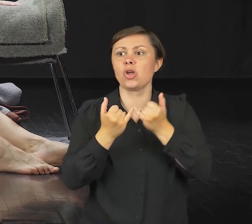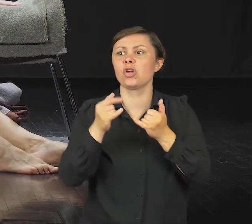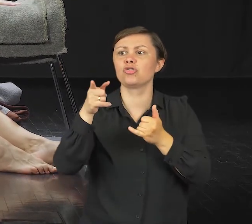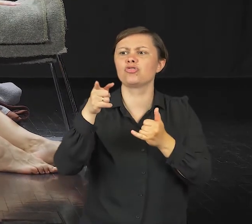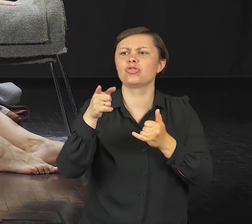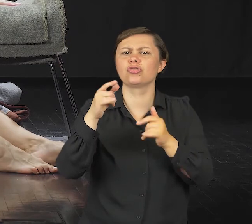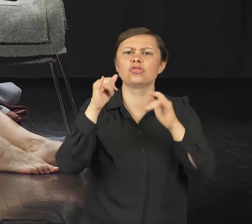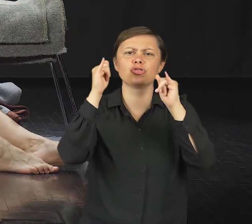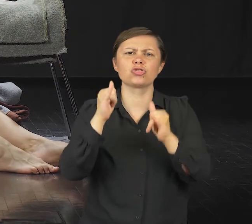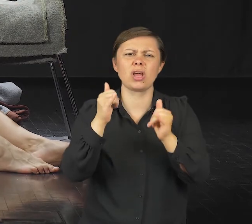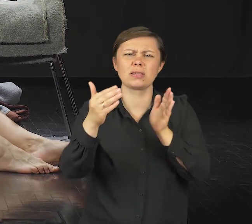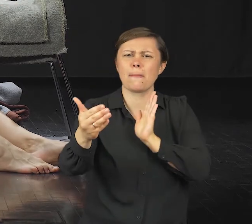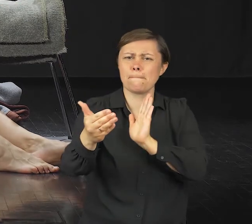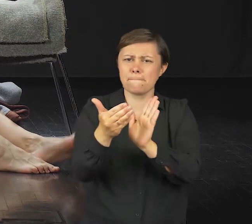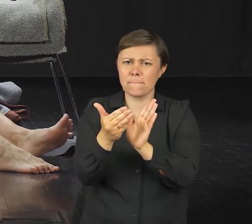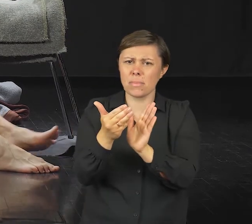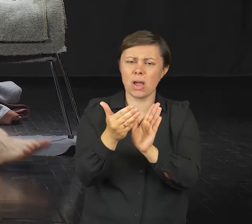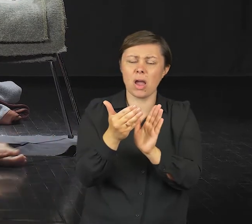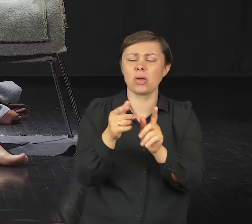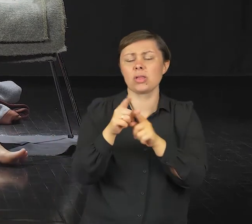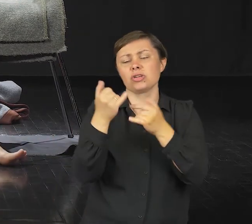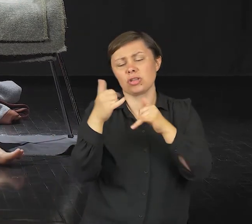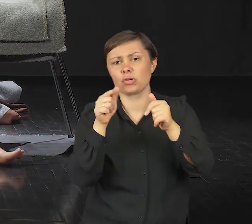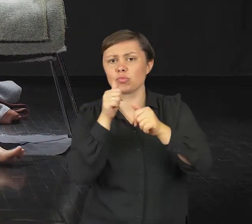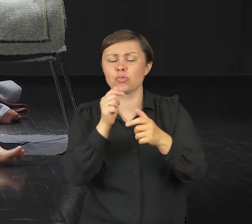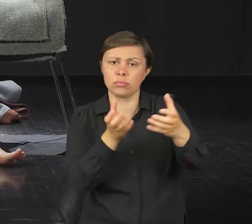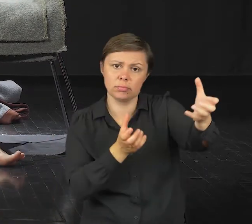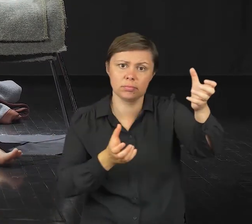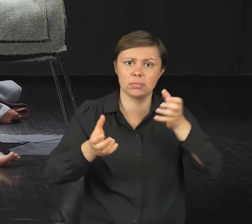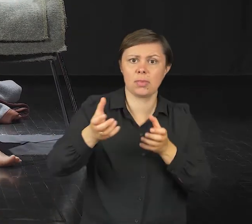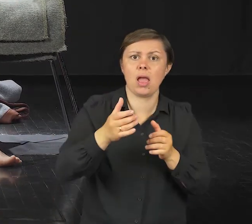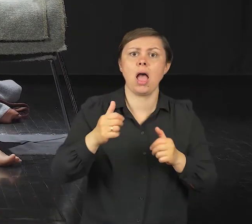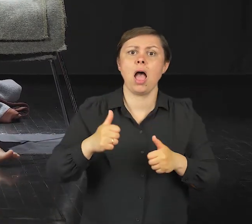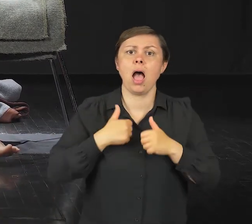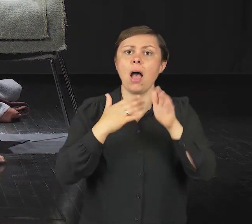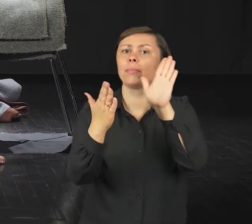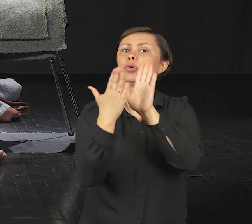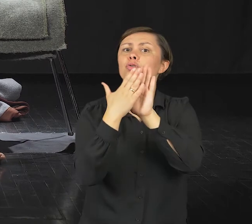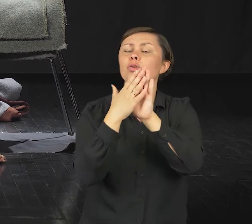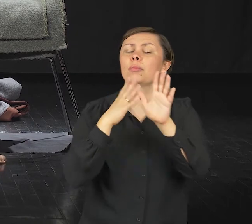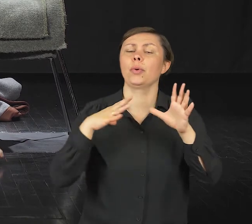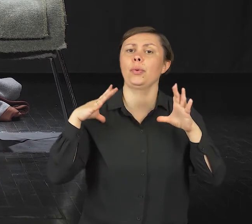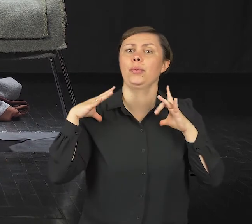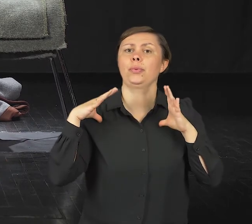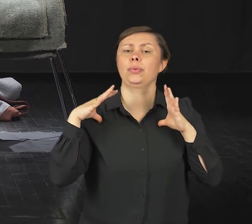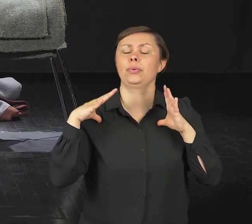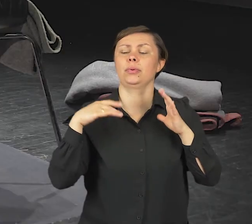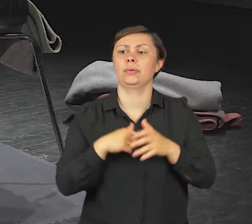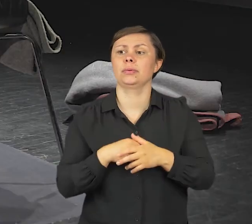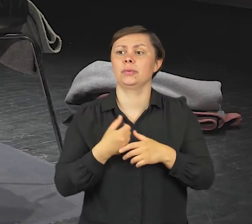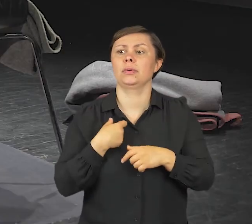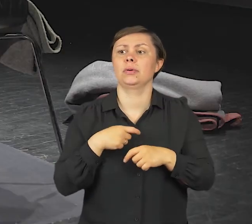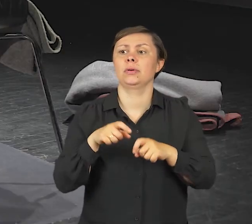dla ciebie za krótkie, postawisz go w inny sposób, tak aby stopy były rozluźnione. I popatrz, siadam